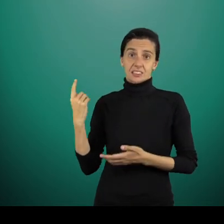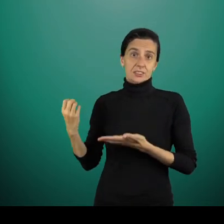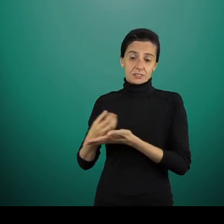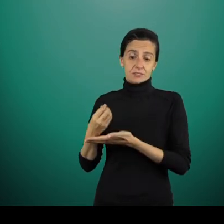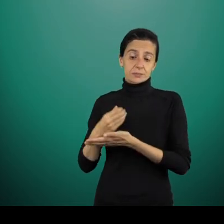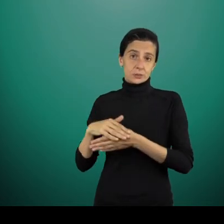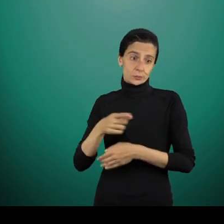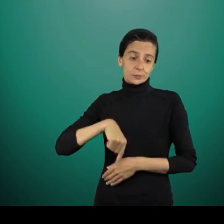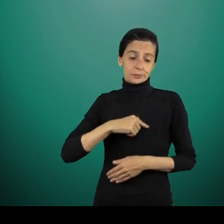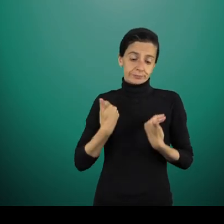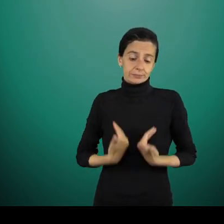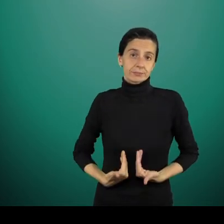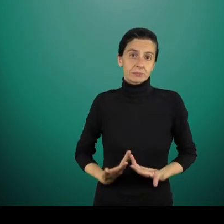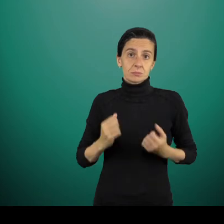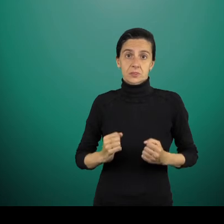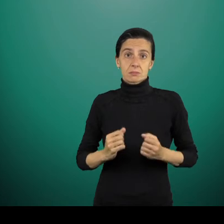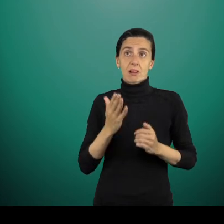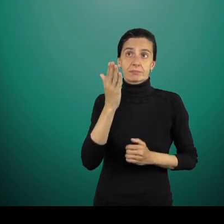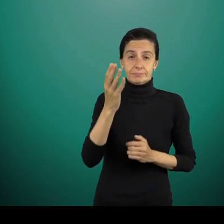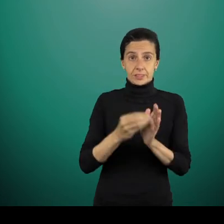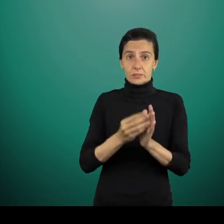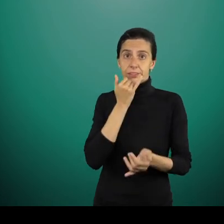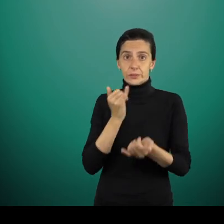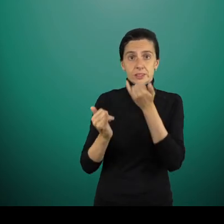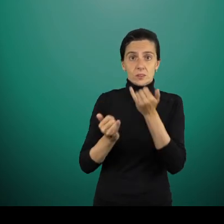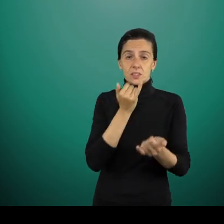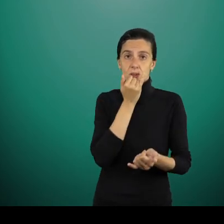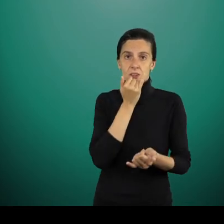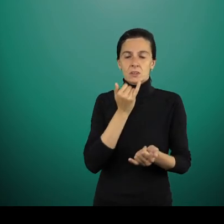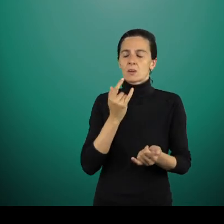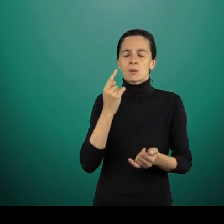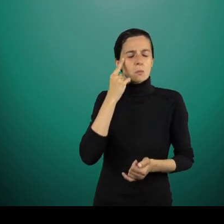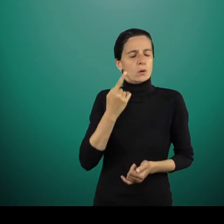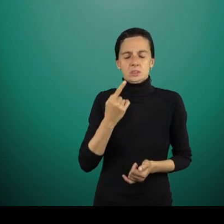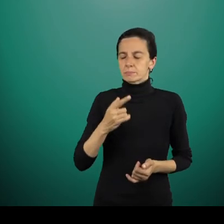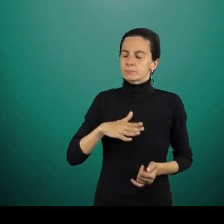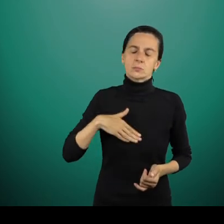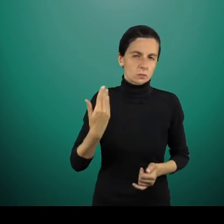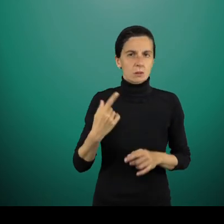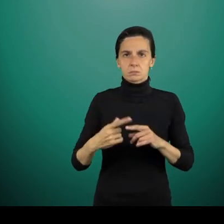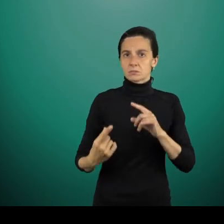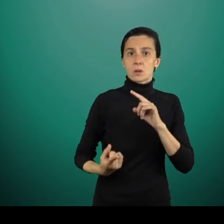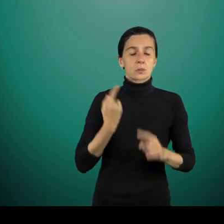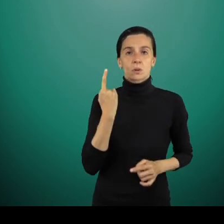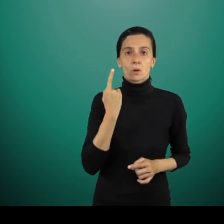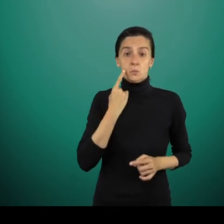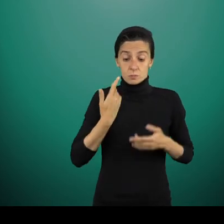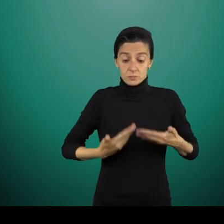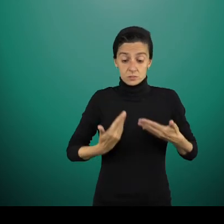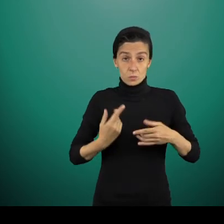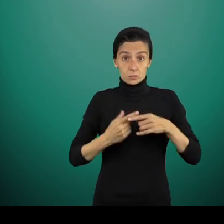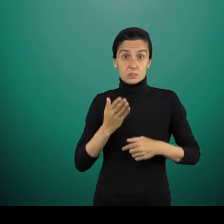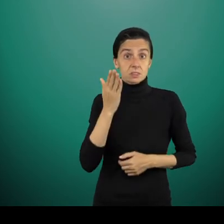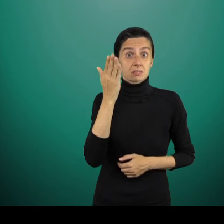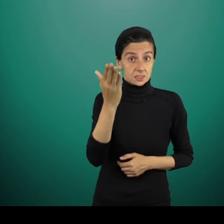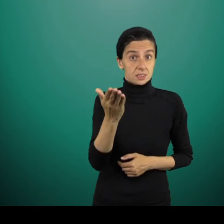Et donc, ça nous dit aussi quelque chose sur nous, sur les erreurs potentielles qu'on peut faire. Donc, je pense qu'il est totalement nécessaire